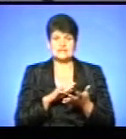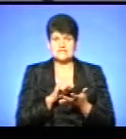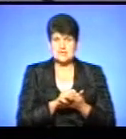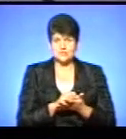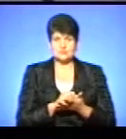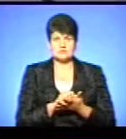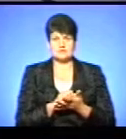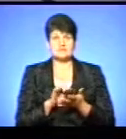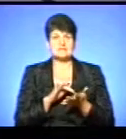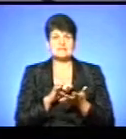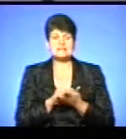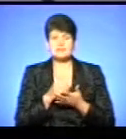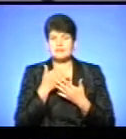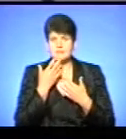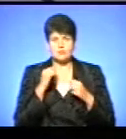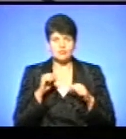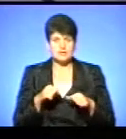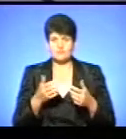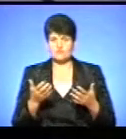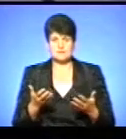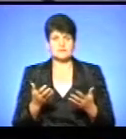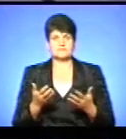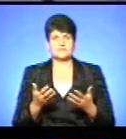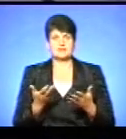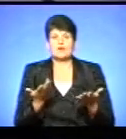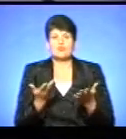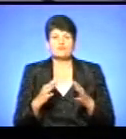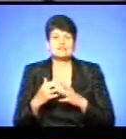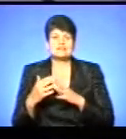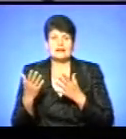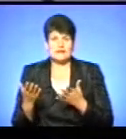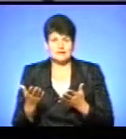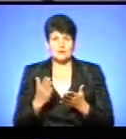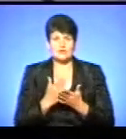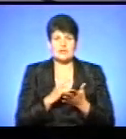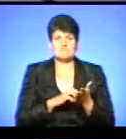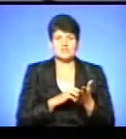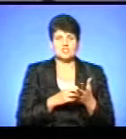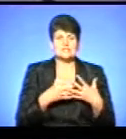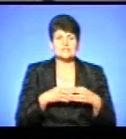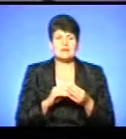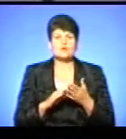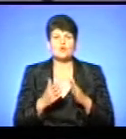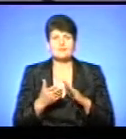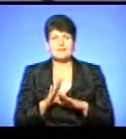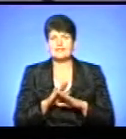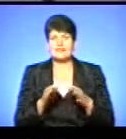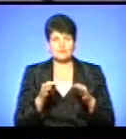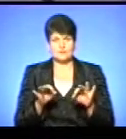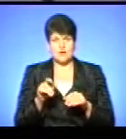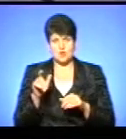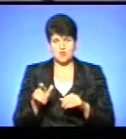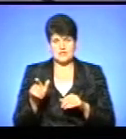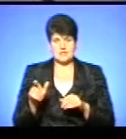зайнятості нема можливості, нема вакансій в якомусь селі, або є причини сімейні обставини, які не дозволяють людині